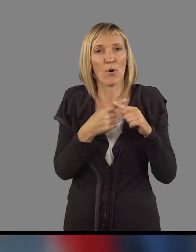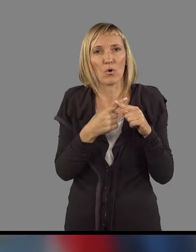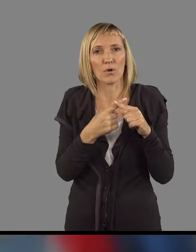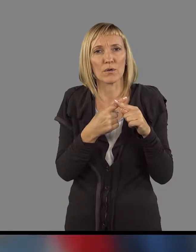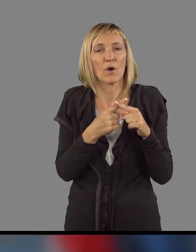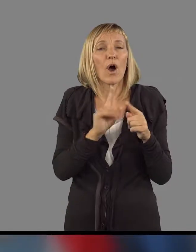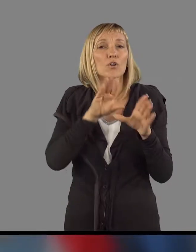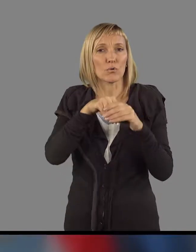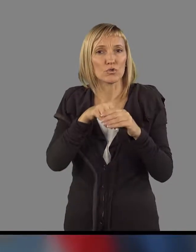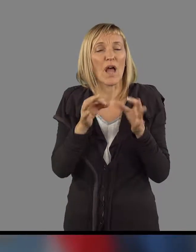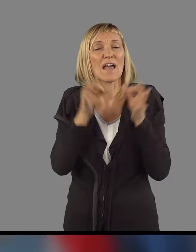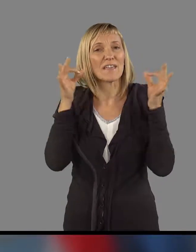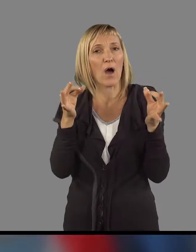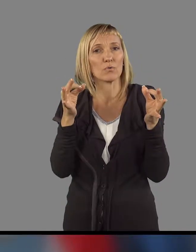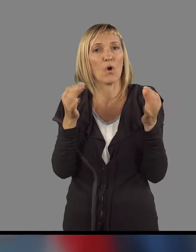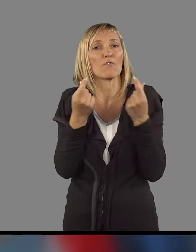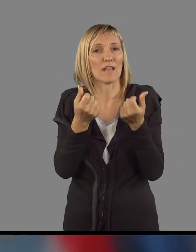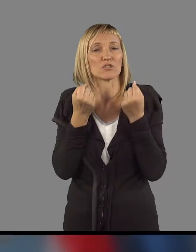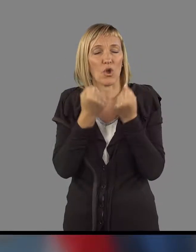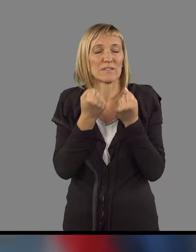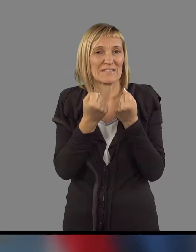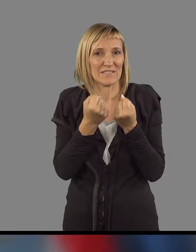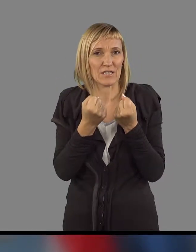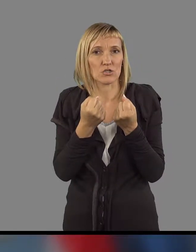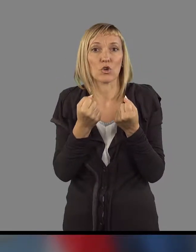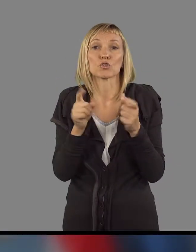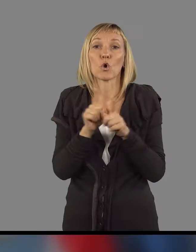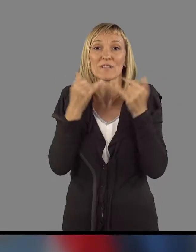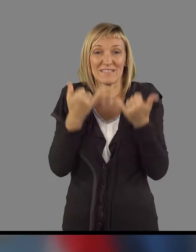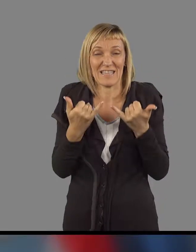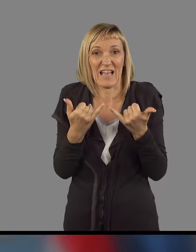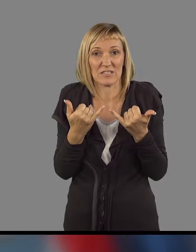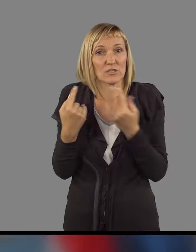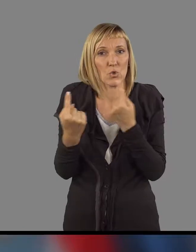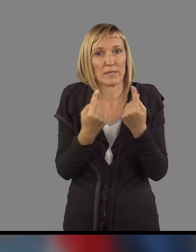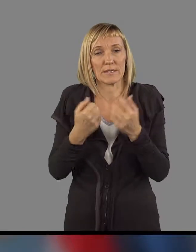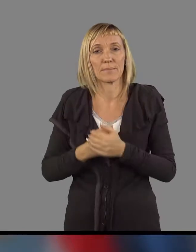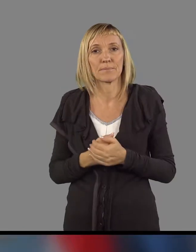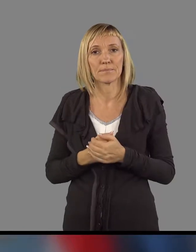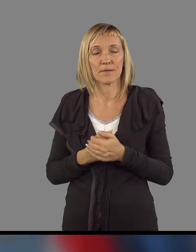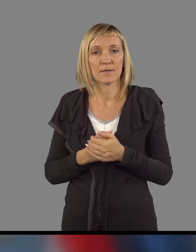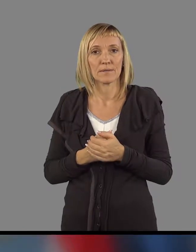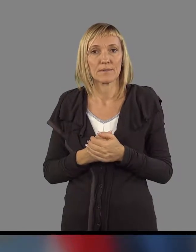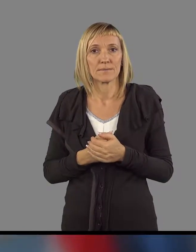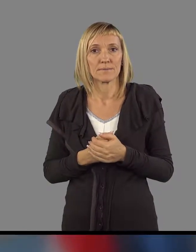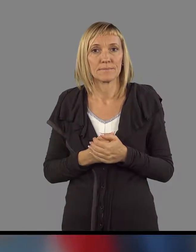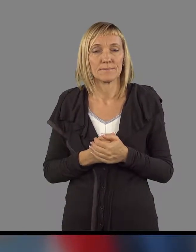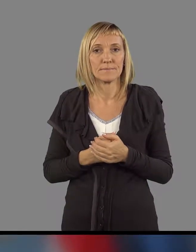javno finančno zdržno, pač glede na dano situacijo v posamezdnih letih. Je bil potrjen.